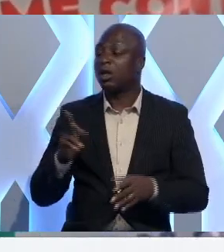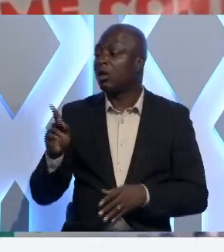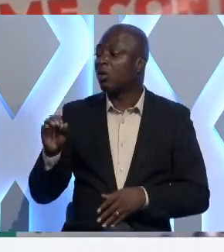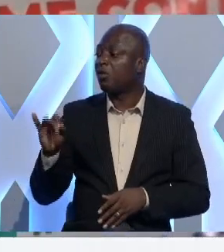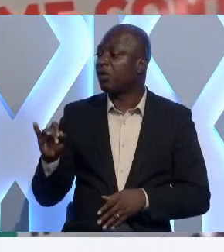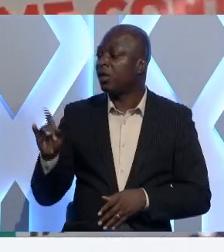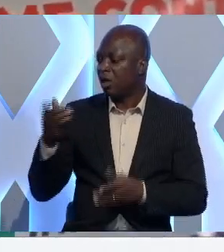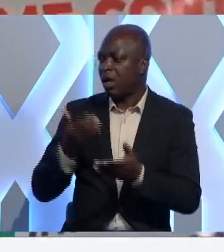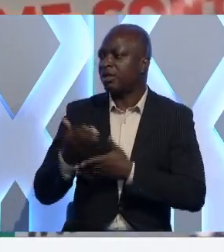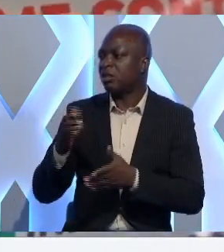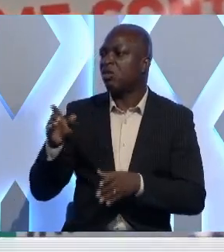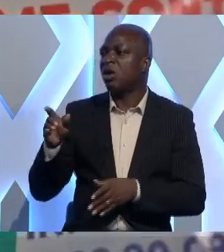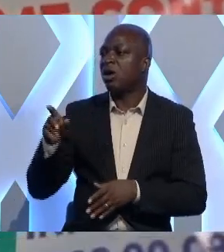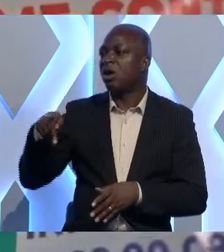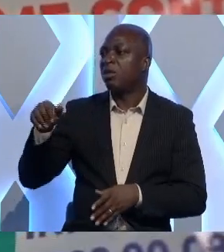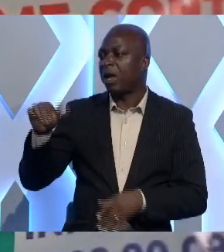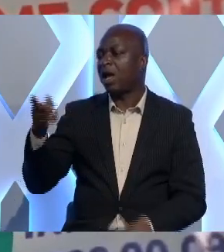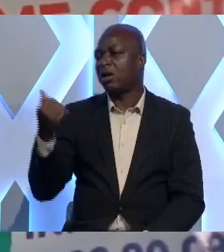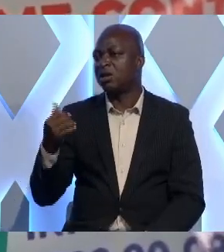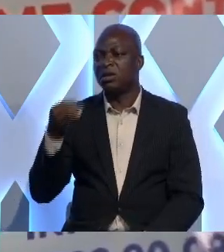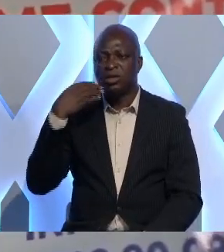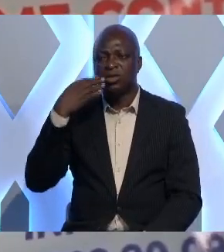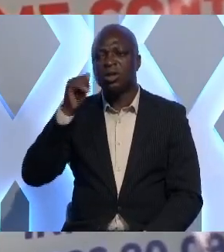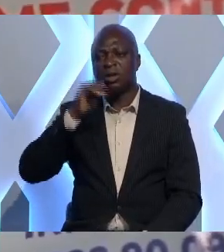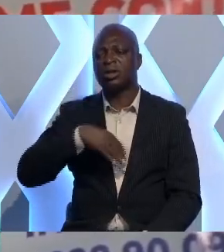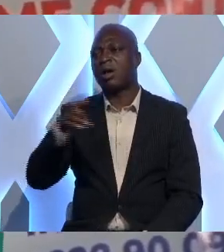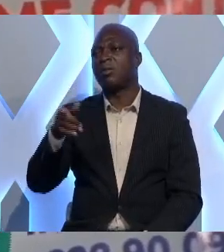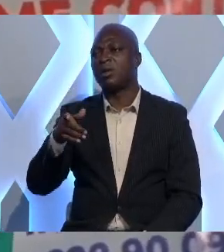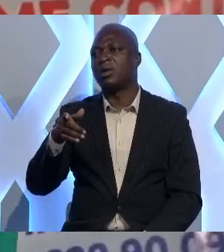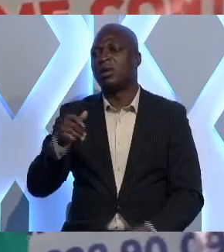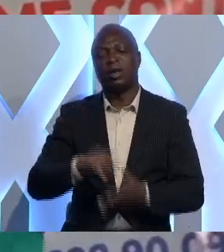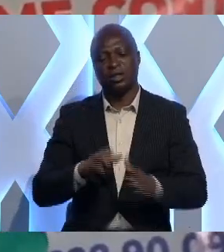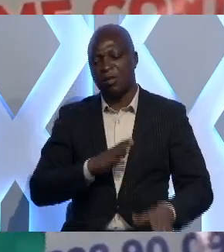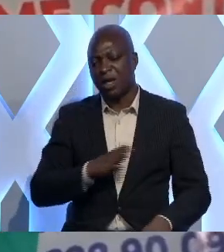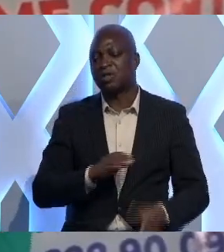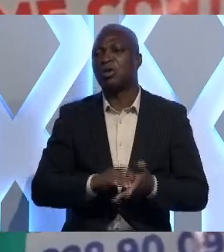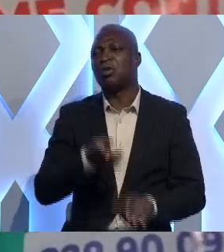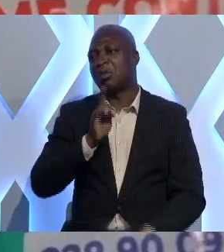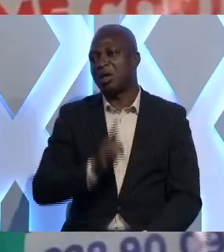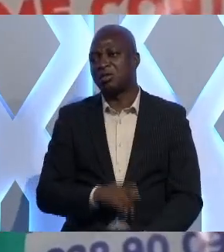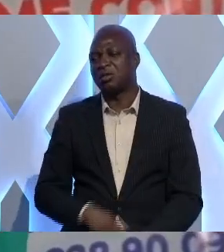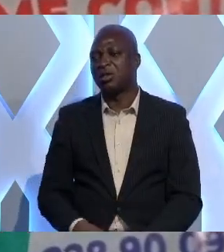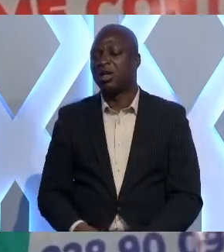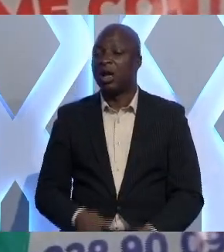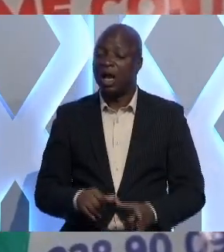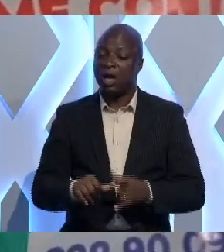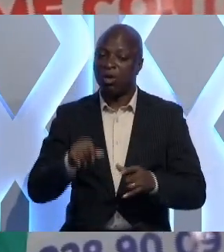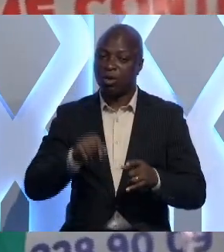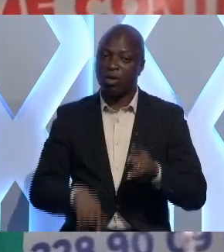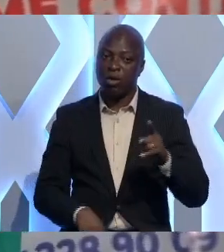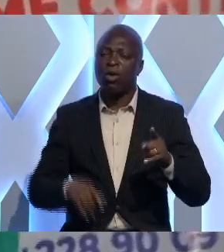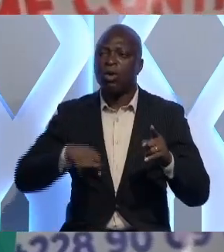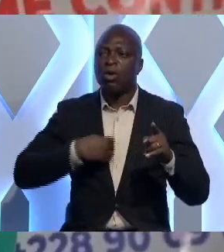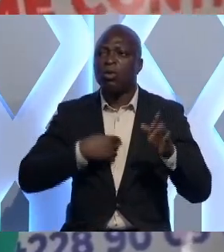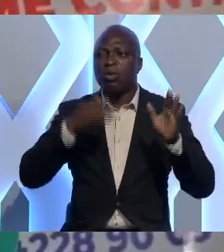achète moi para chez Bereno et ça passe on l'utilise alors que nous ne